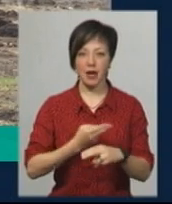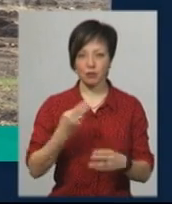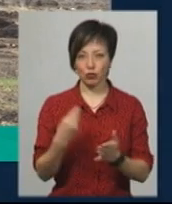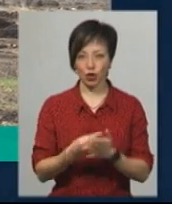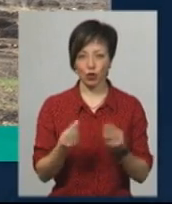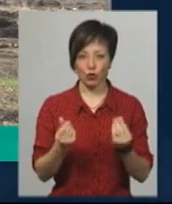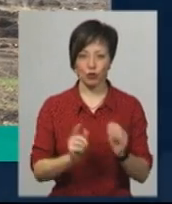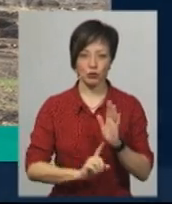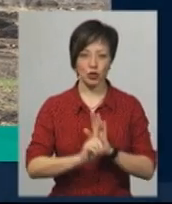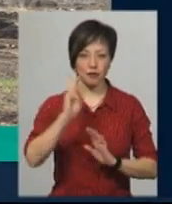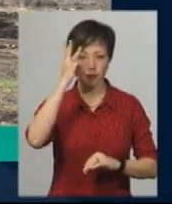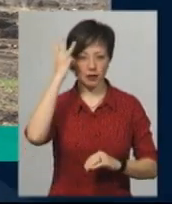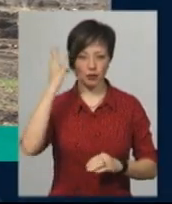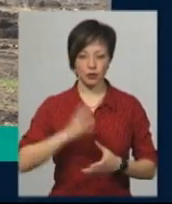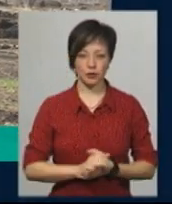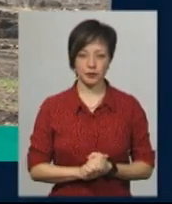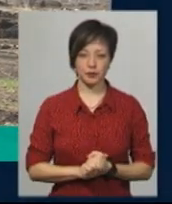розпочали у обласному центрі.